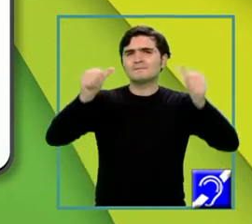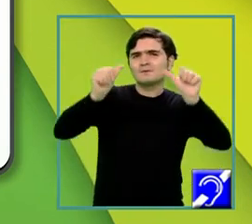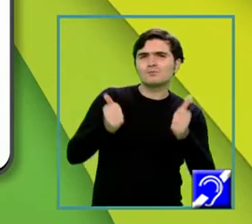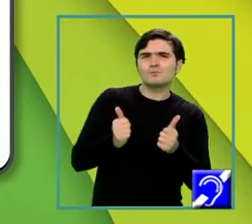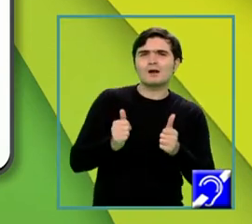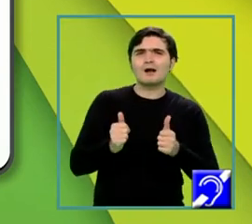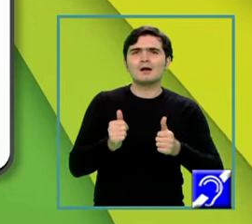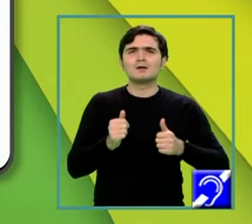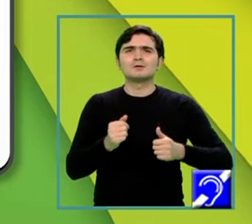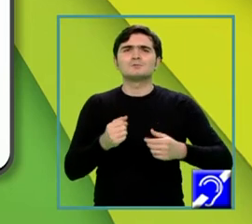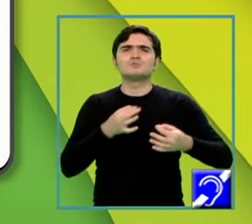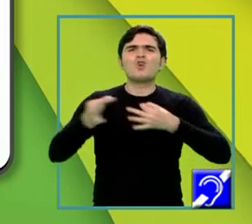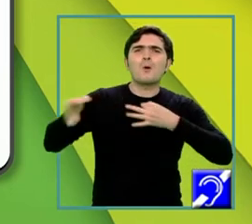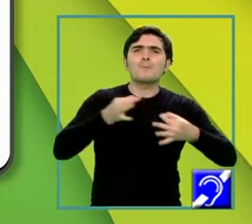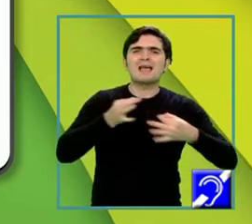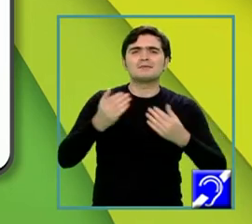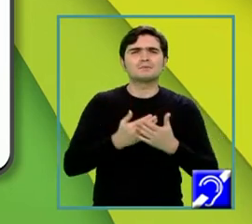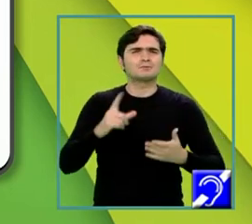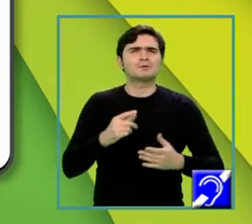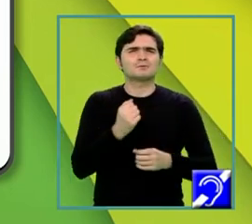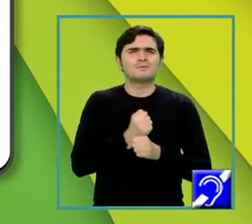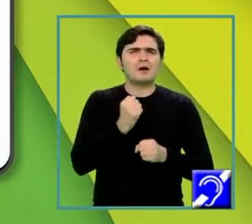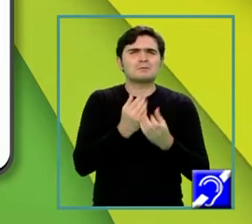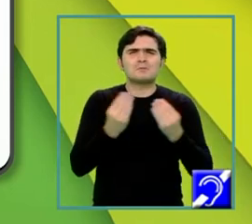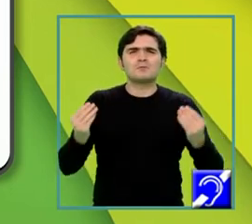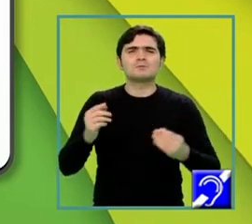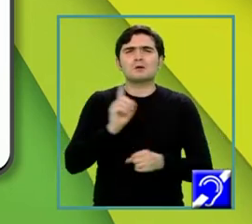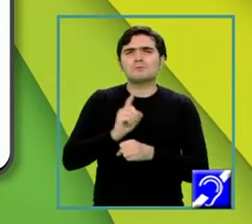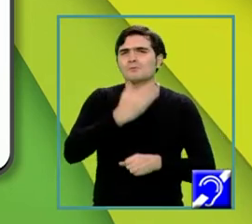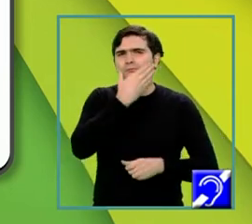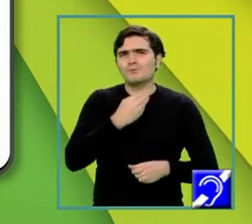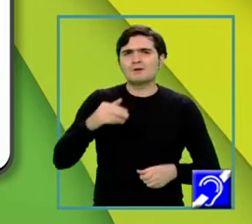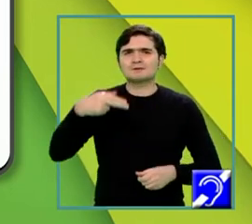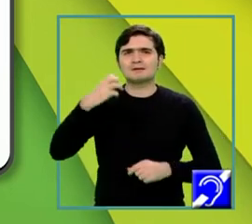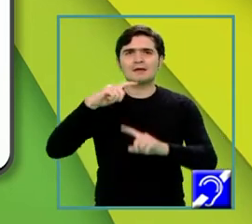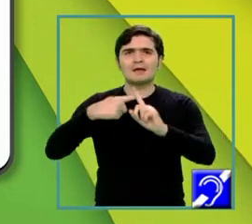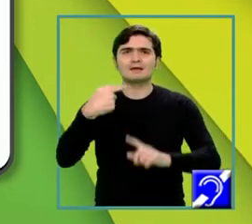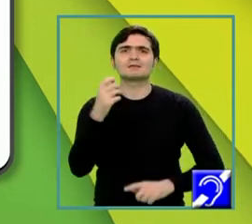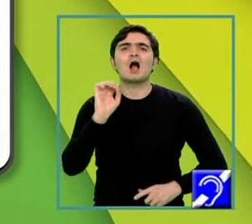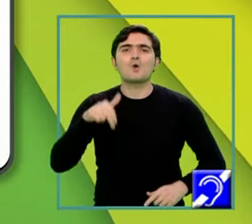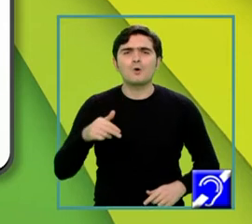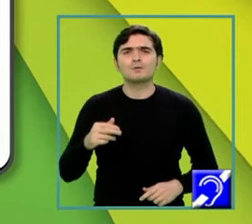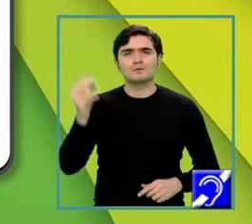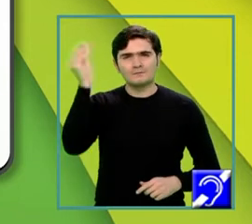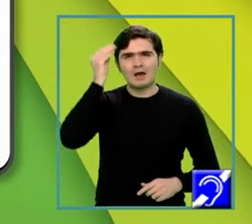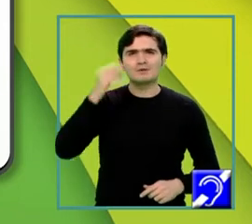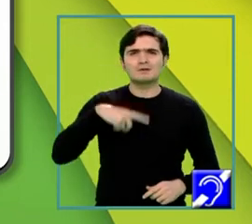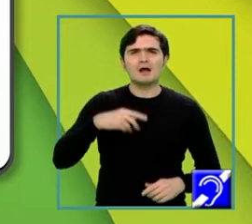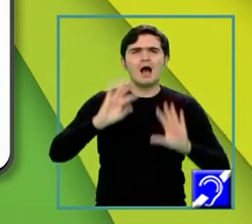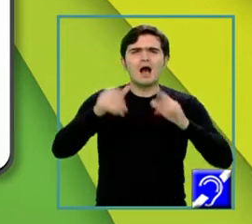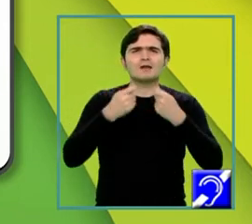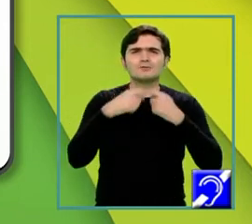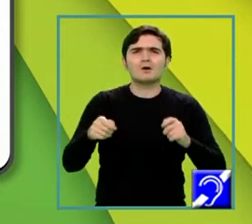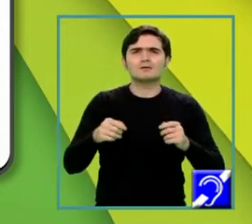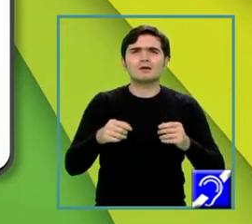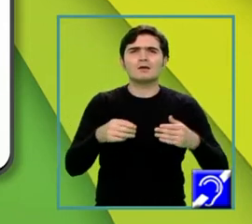elemente frumoase în acest hexagon. Vă reamintesc că este hexagonul cu toate laturile și toate